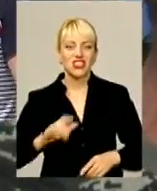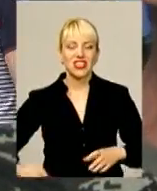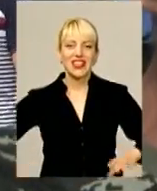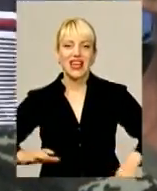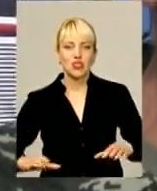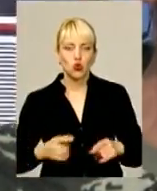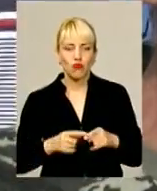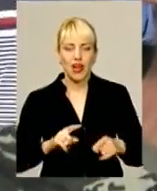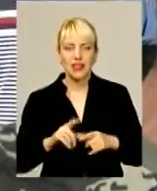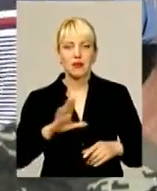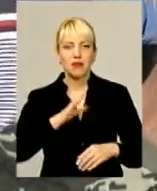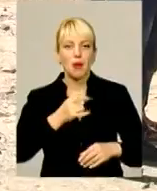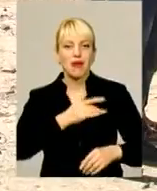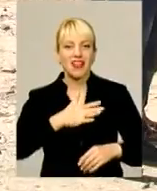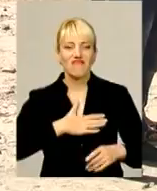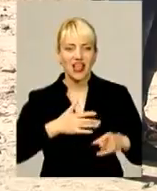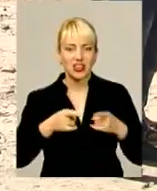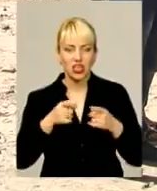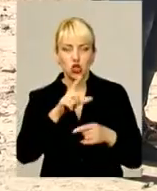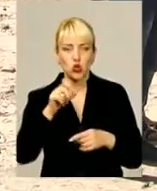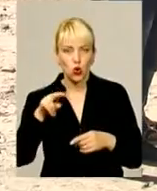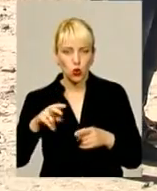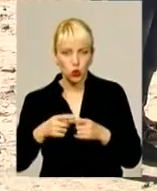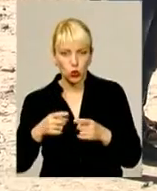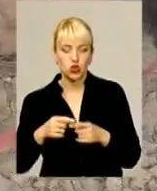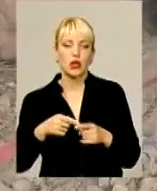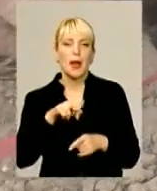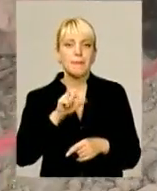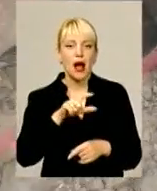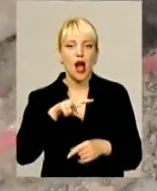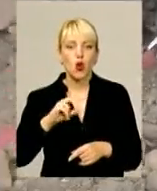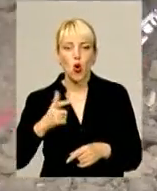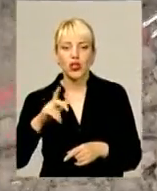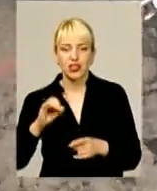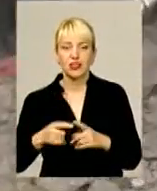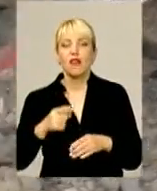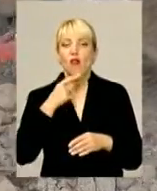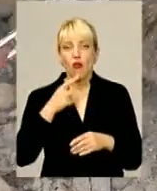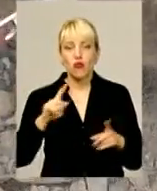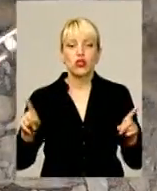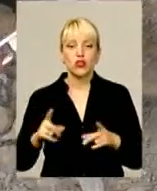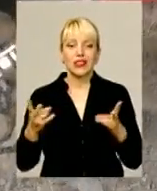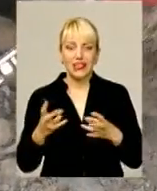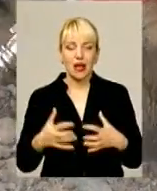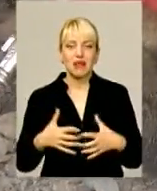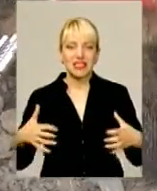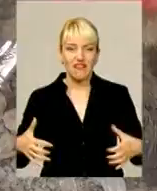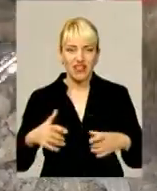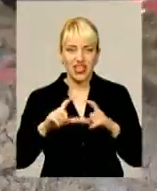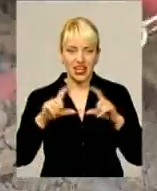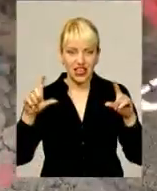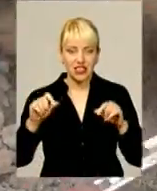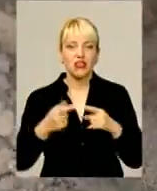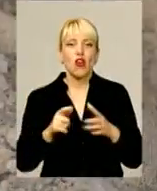приватного зоокуточку Сергій Пальохін. Він, до речі, впевнений – звіринець у Хмельницькому можна і потрібно відкрити. Я готовий,